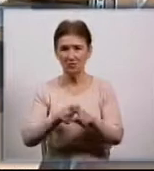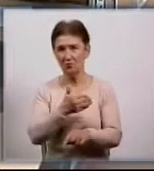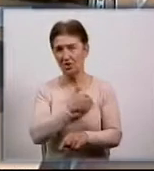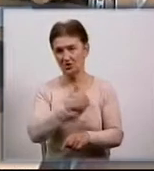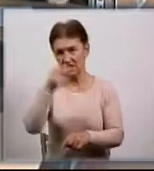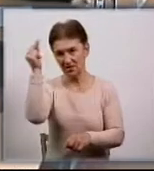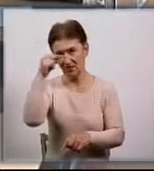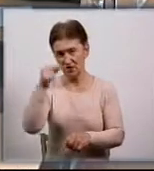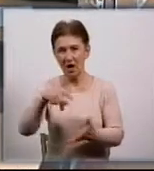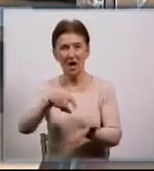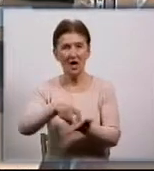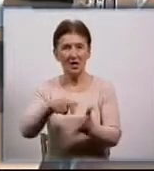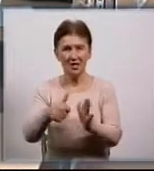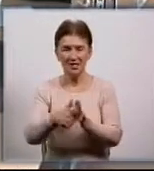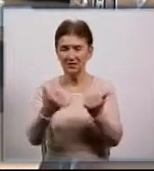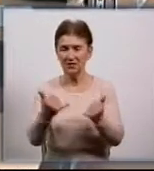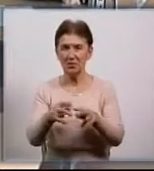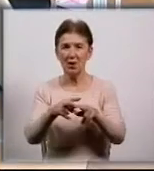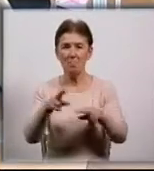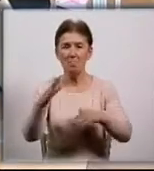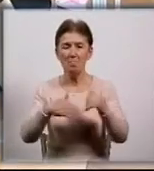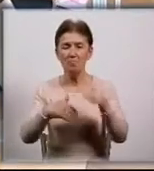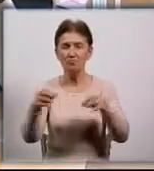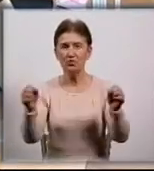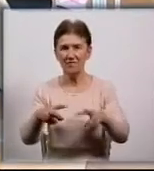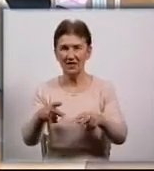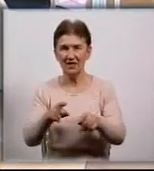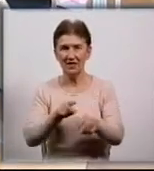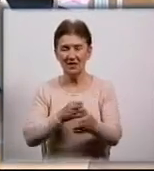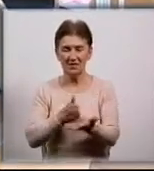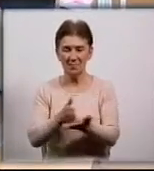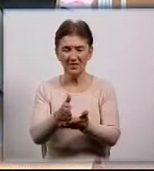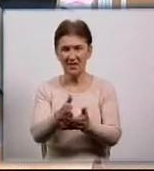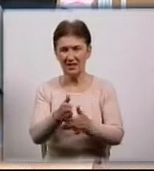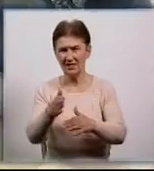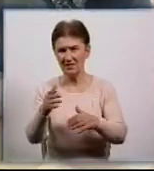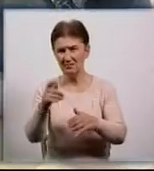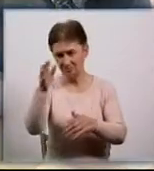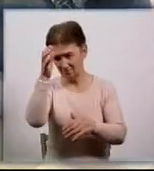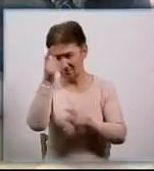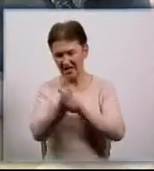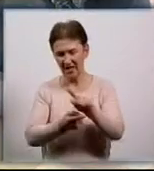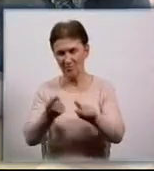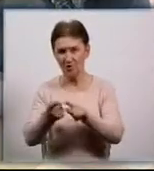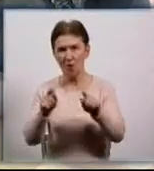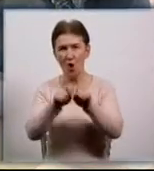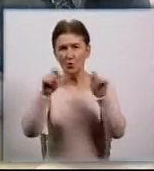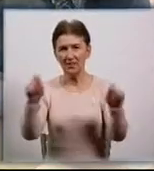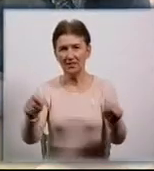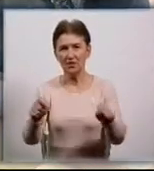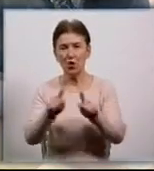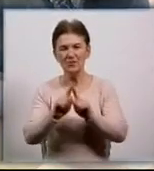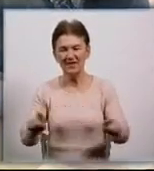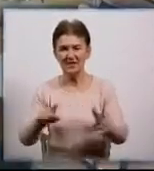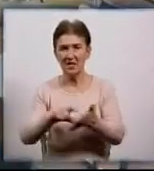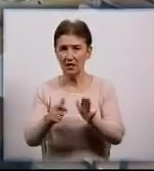Класи в школах тепер профільні. Їх створюють згідно освітньої реформи, розповіла Людмила Шведова. Відкрити універсальний клас теж не можуть.